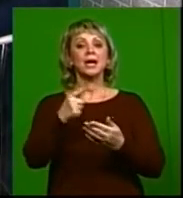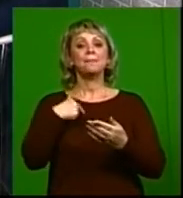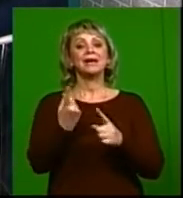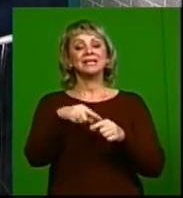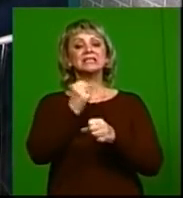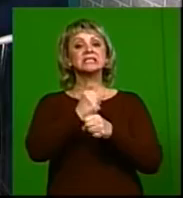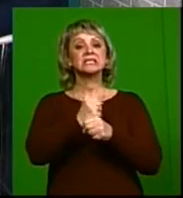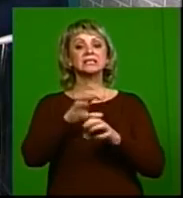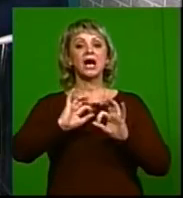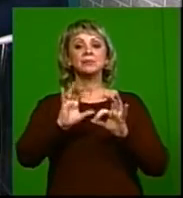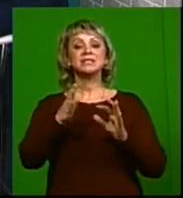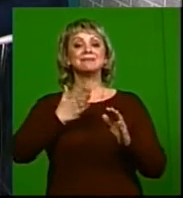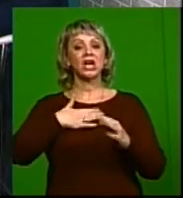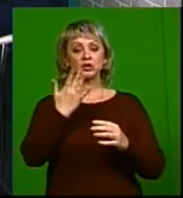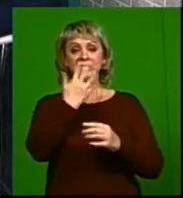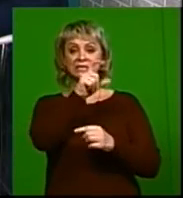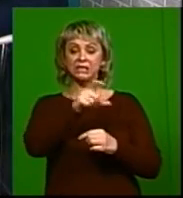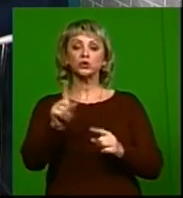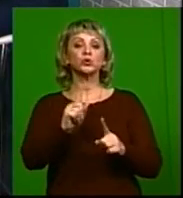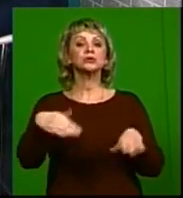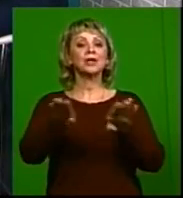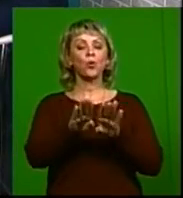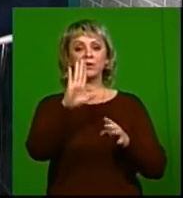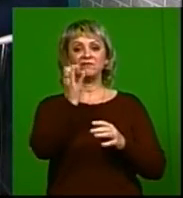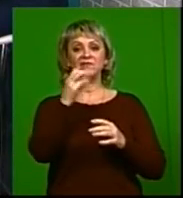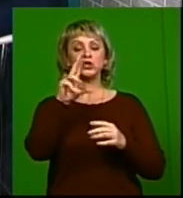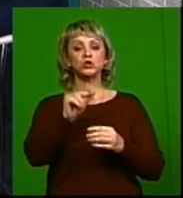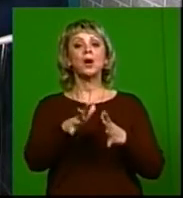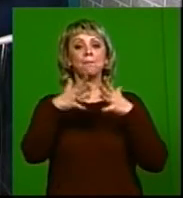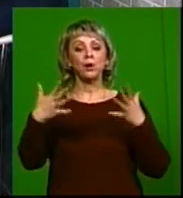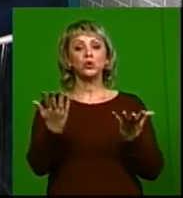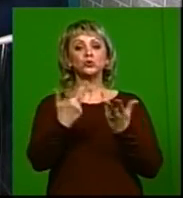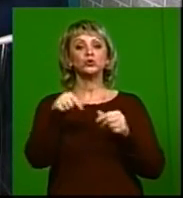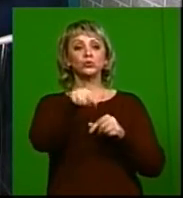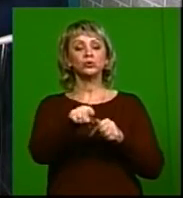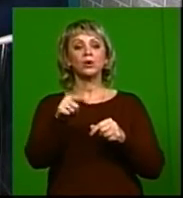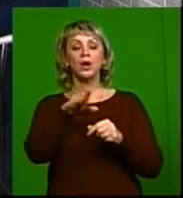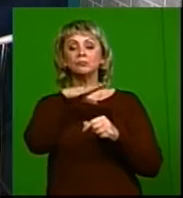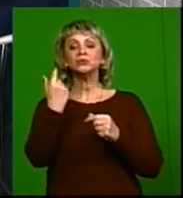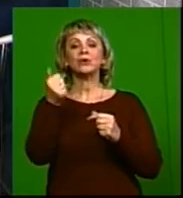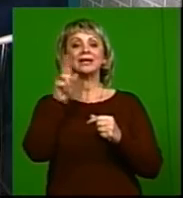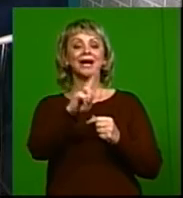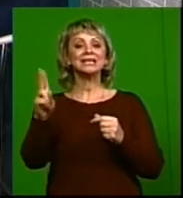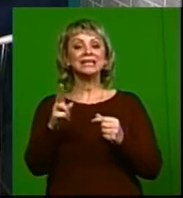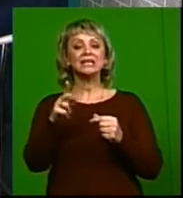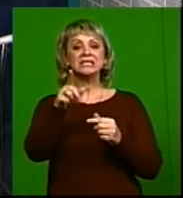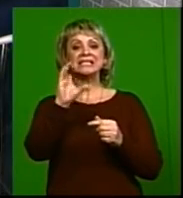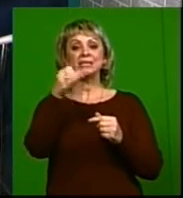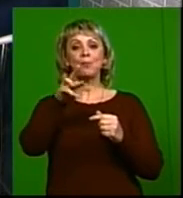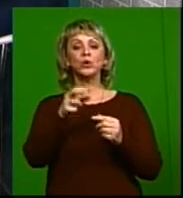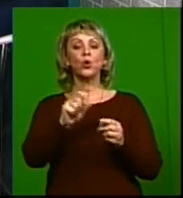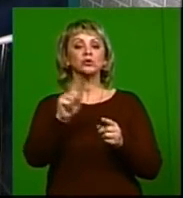это сделать. Давайте объясним нашим телезрителям, что такое ВИЧ, хотя по большому счету, что такое ВИЧ известно многим. Каковы симптомы?